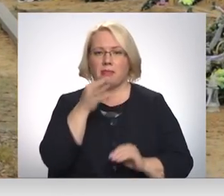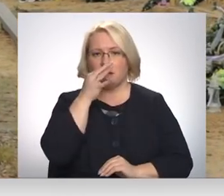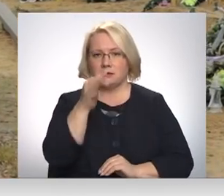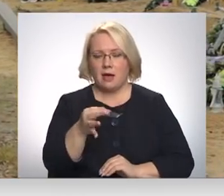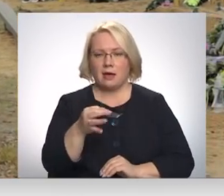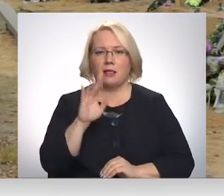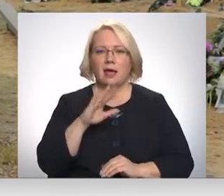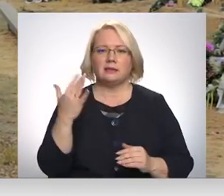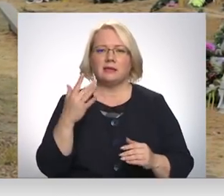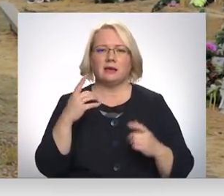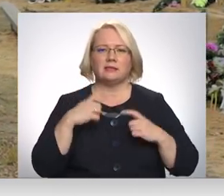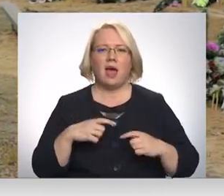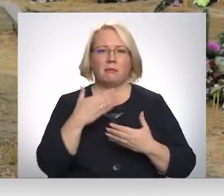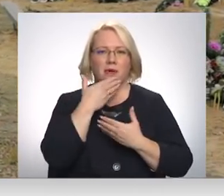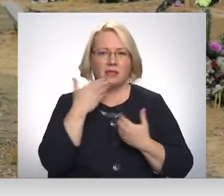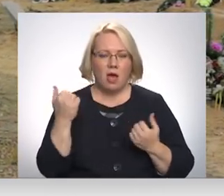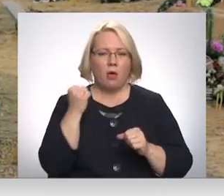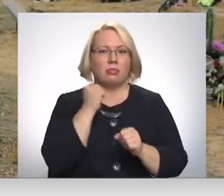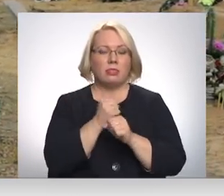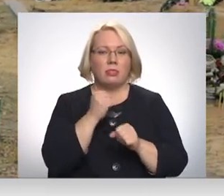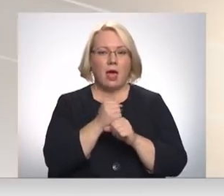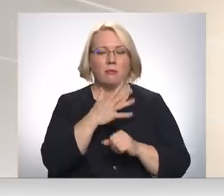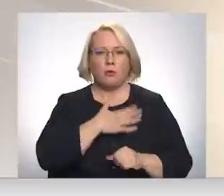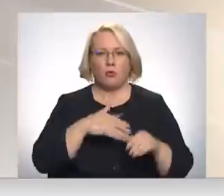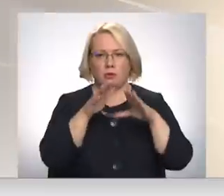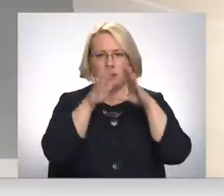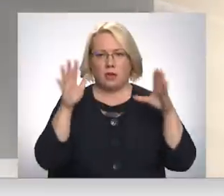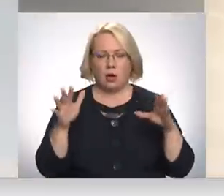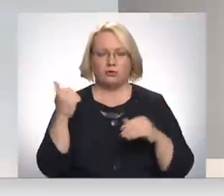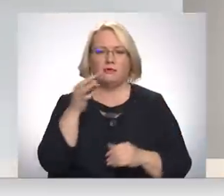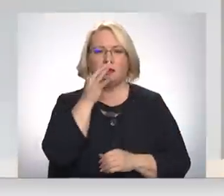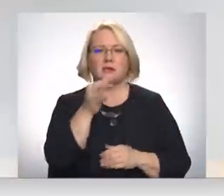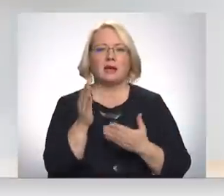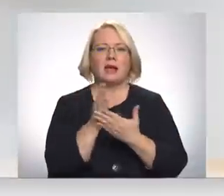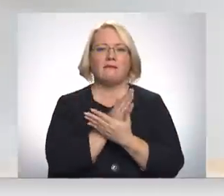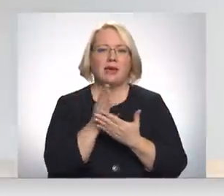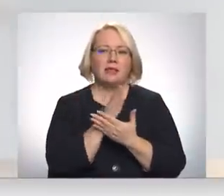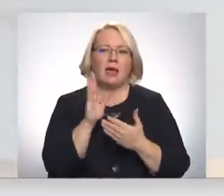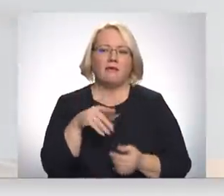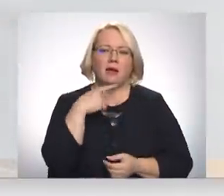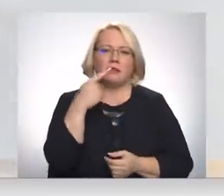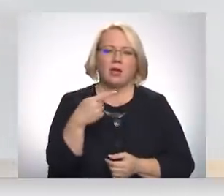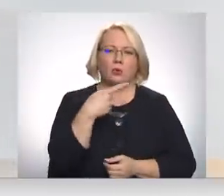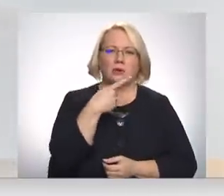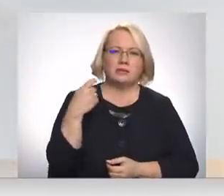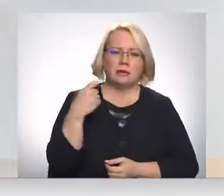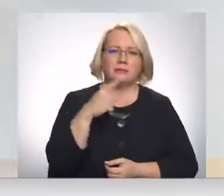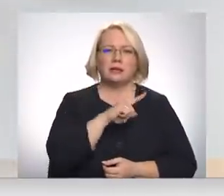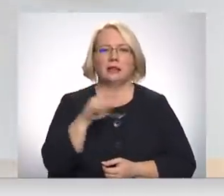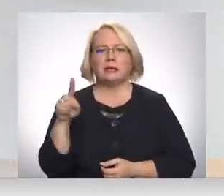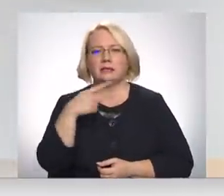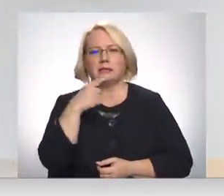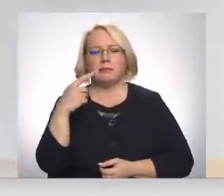Lai cik skarbi neskanētu, darba ir pilnas rokas. Vidēji, bārstā teikt, no 100 līdz 120